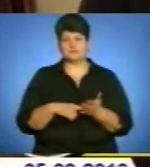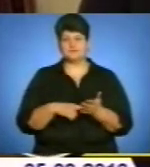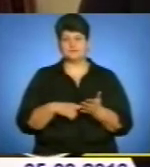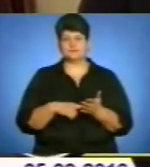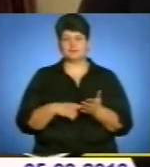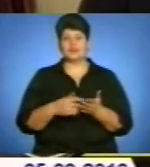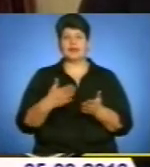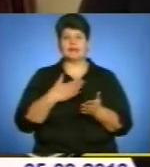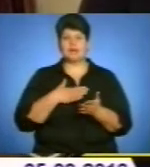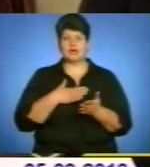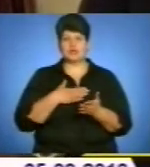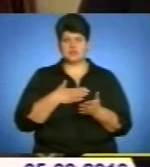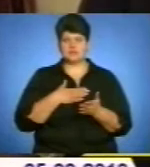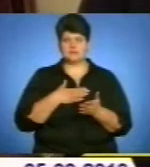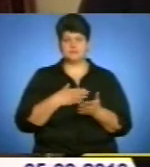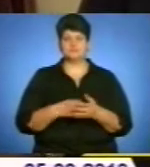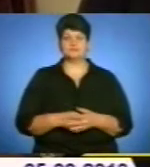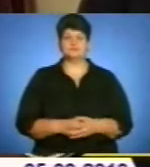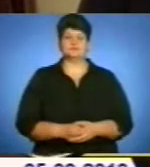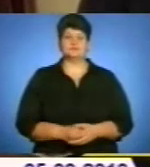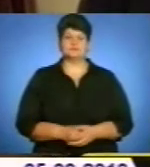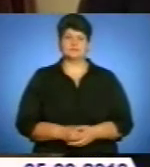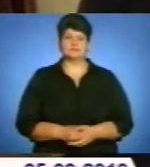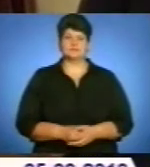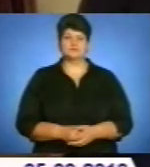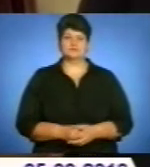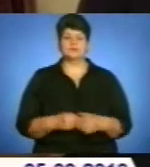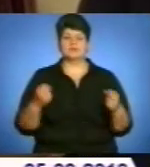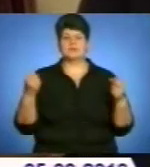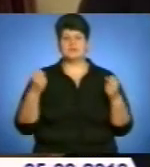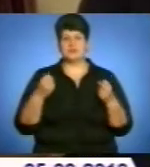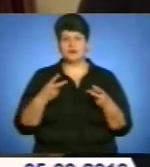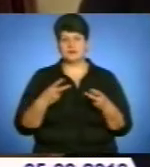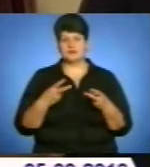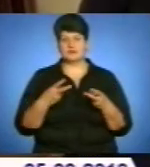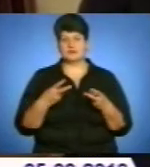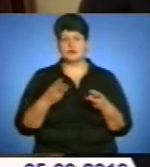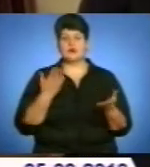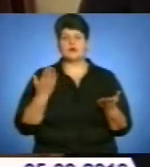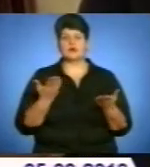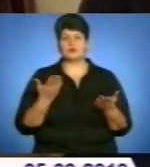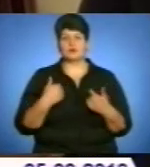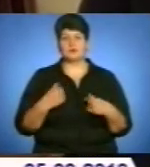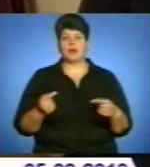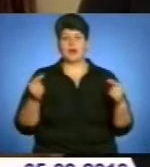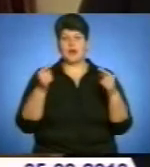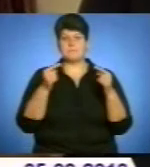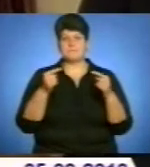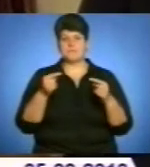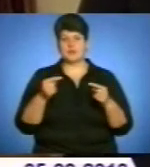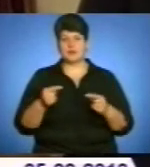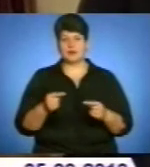Наші спеціалісти, которых ми определили на уровні